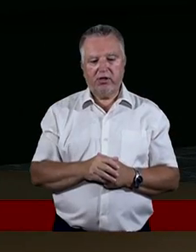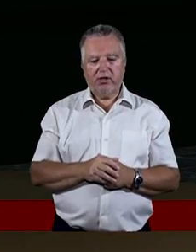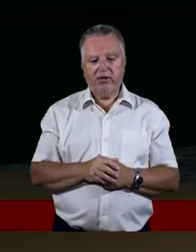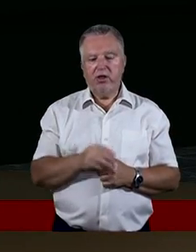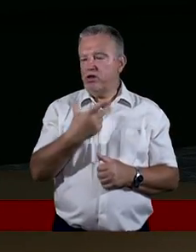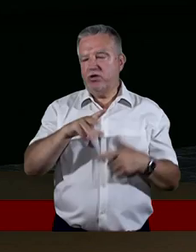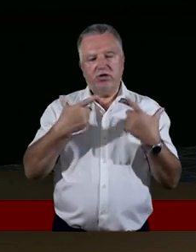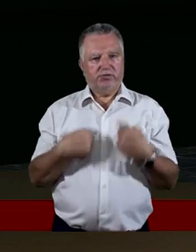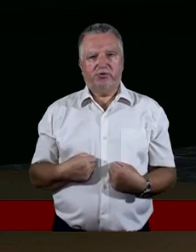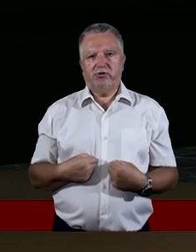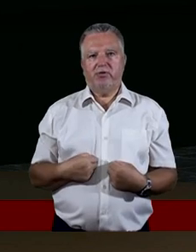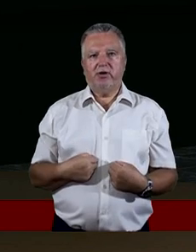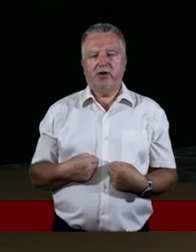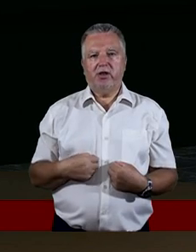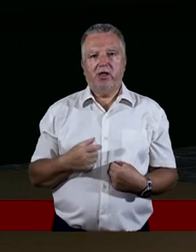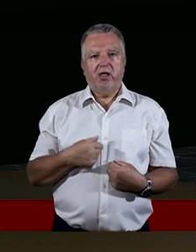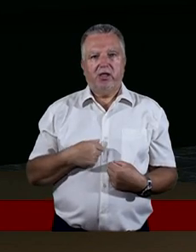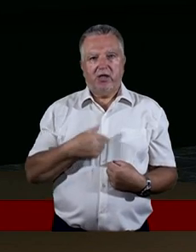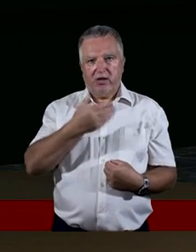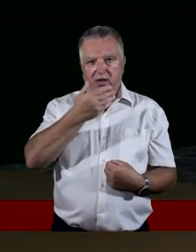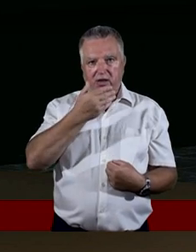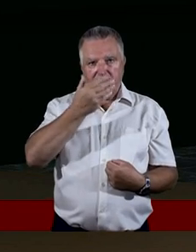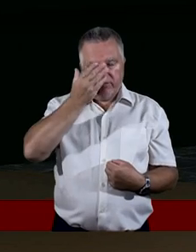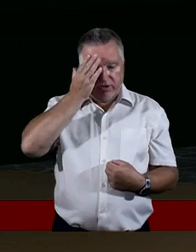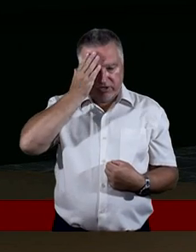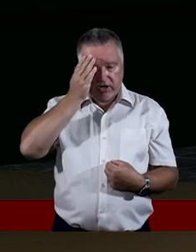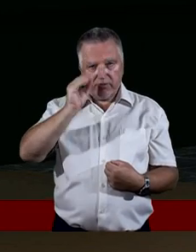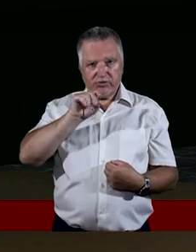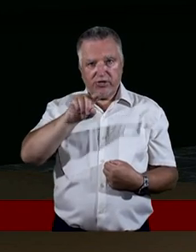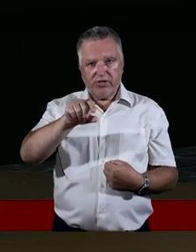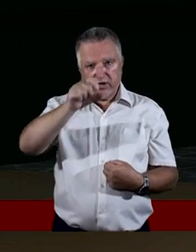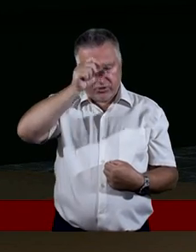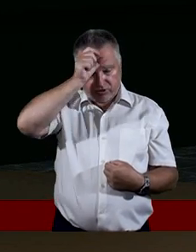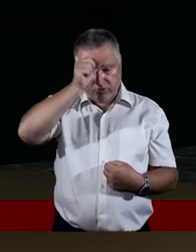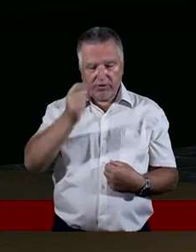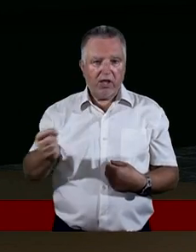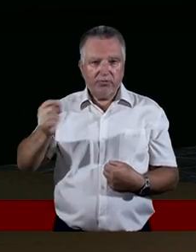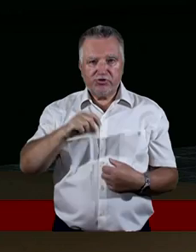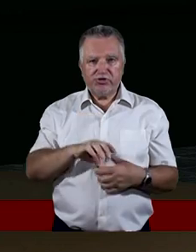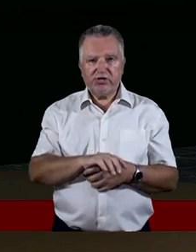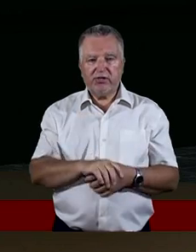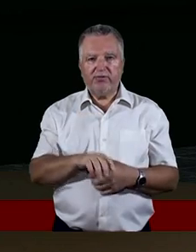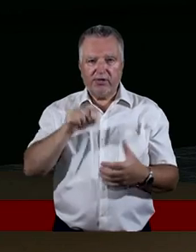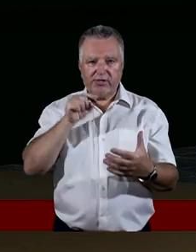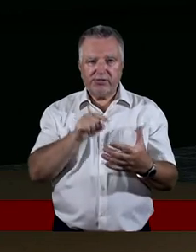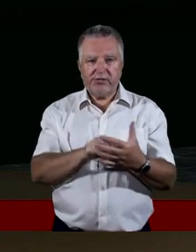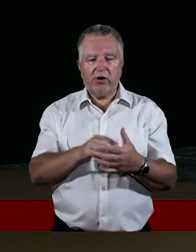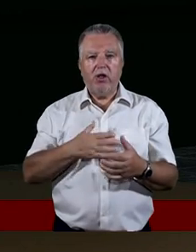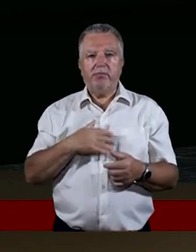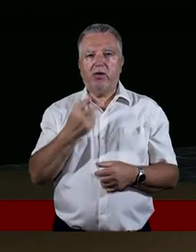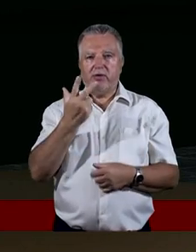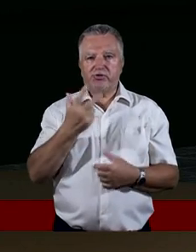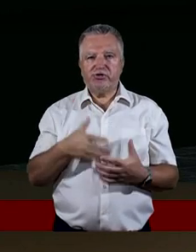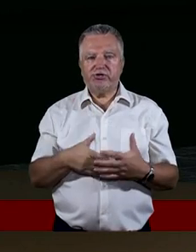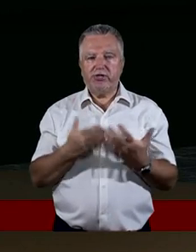bardzo niespodziewanie i ja dosłownie wiedziałam, że ten człowiek pojawił się w konkretnym celu. Miałam na to trzy dni,